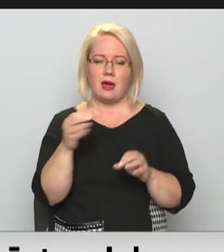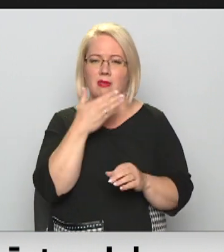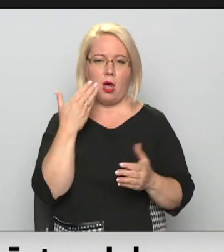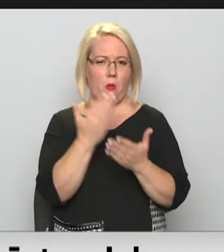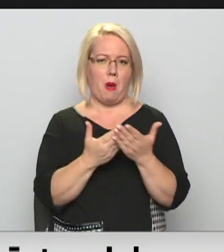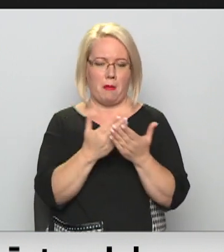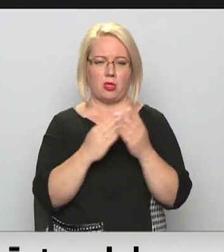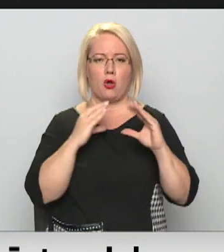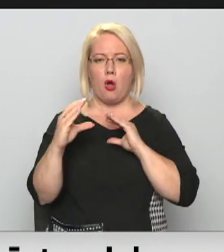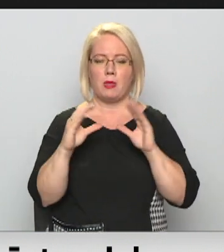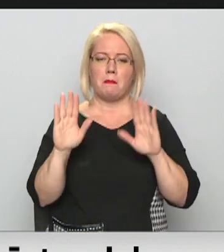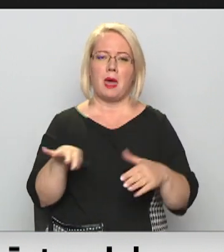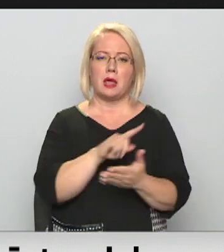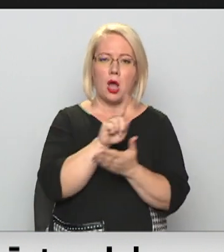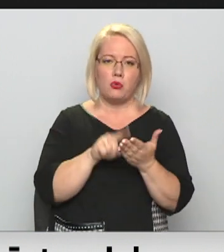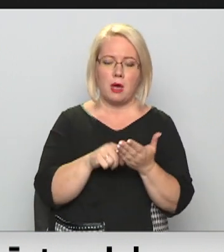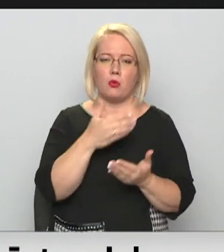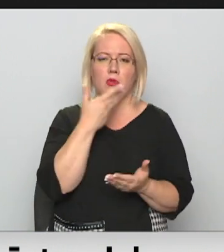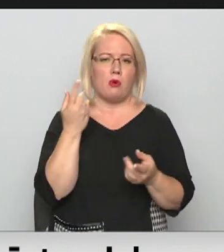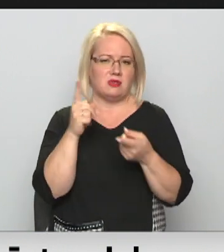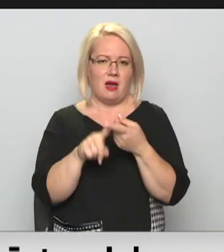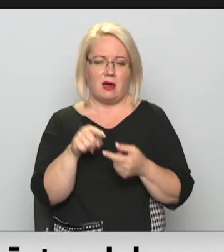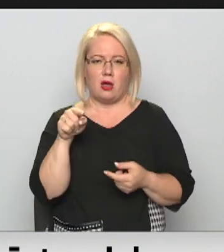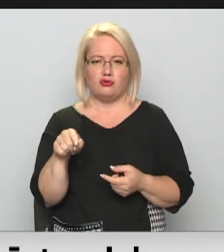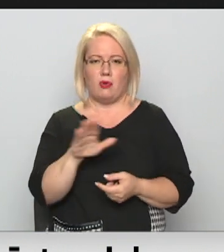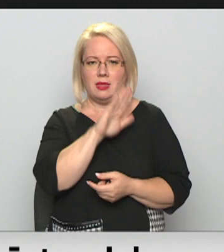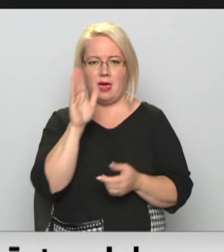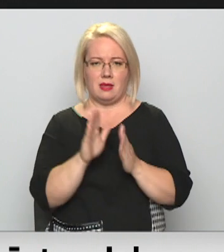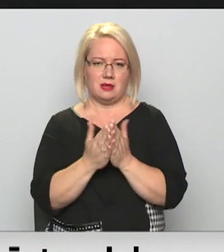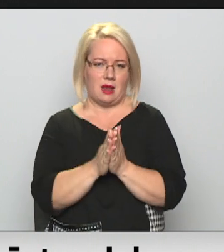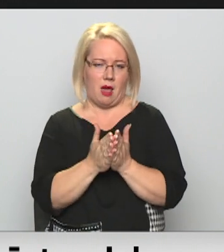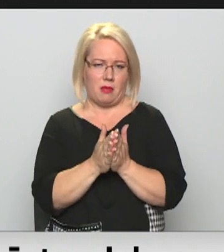komunikāciju par jautājumiem, kuriem nav sakara ar šo dienas grāmatu.